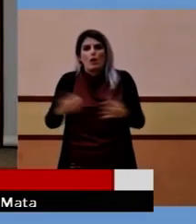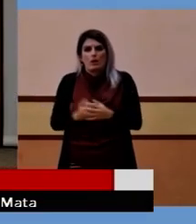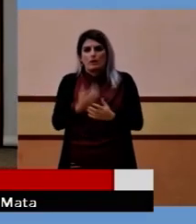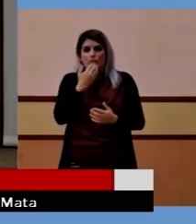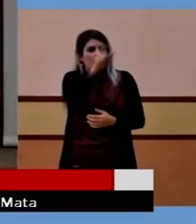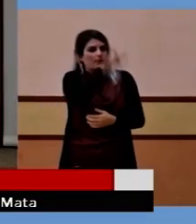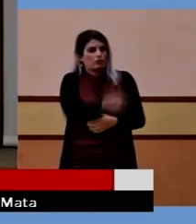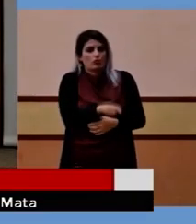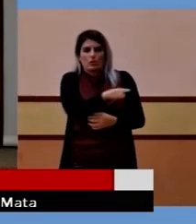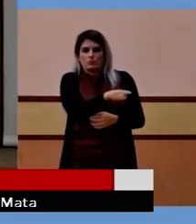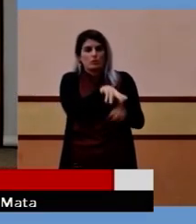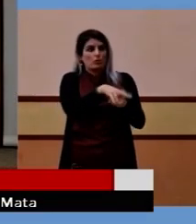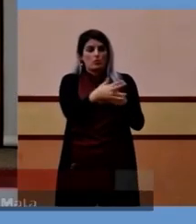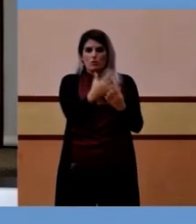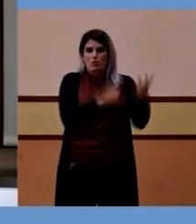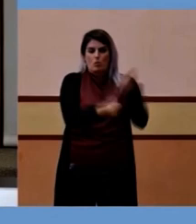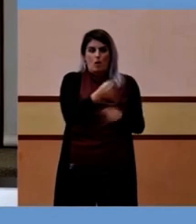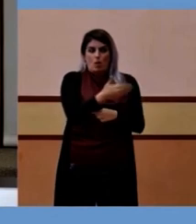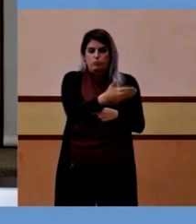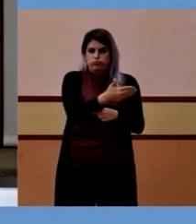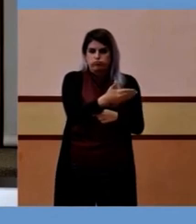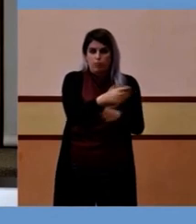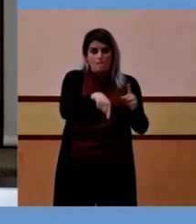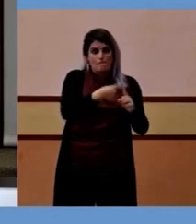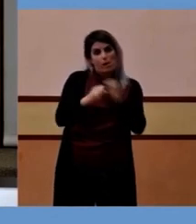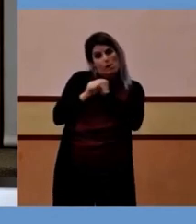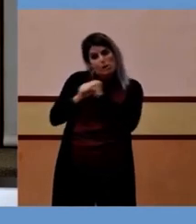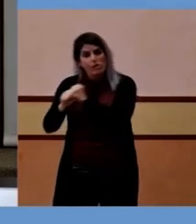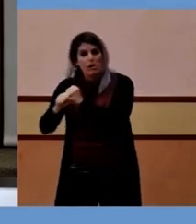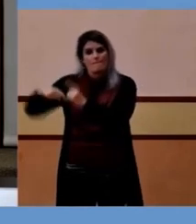ciutadana de reduir la interacció social com a principal mesura per prevenir els contagis.